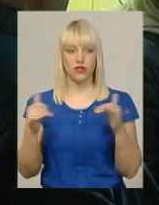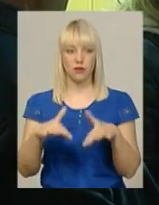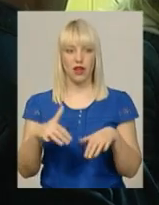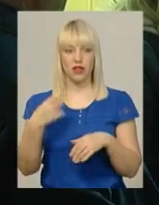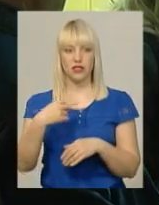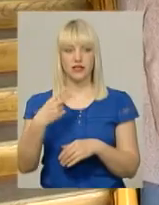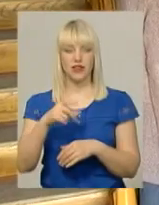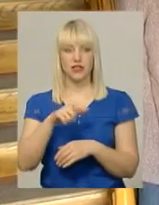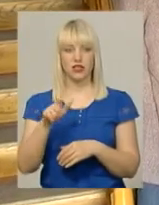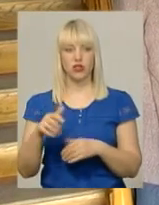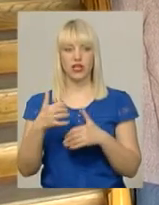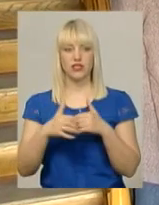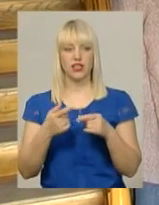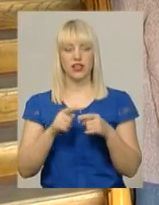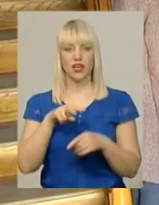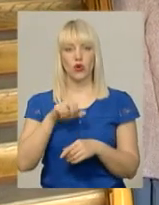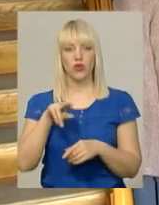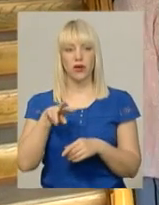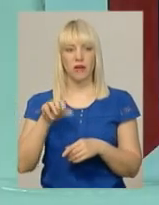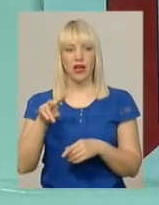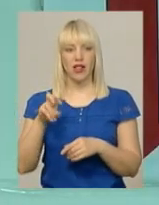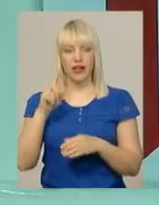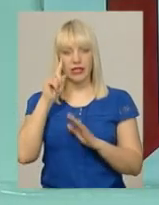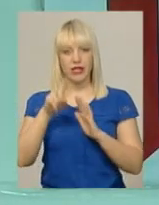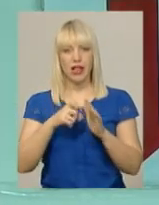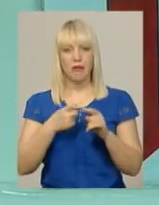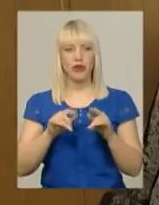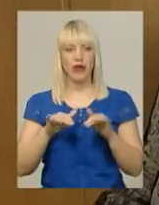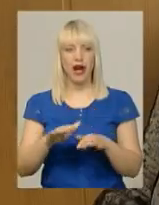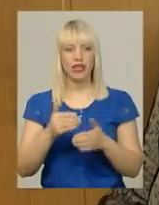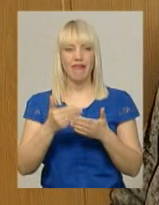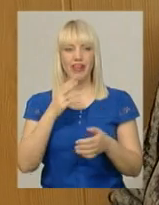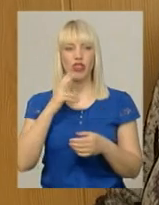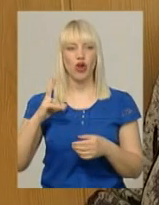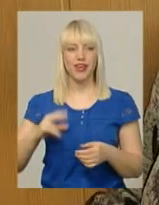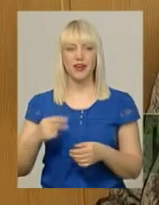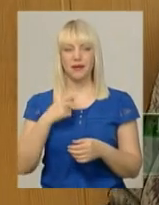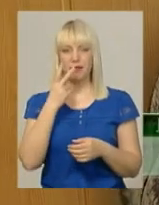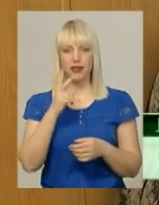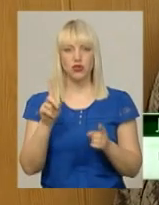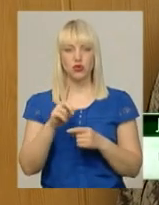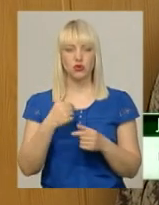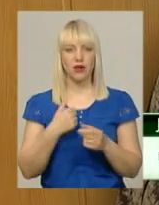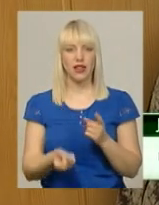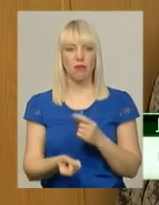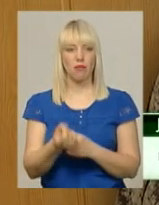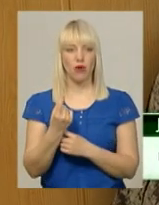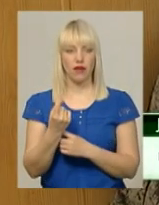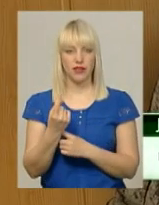два десятки людей. Серед них – Людмила. Каже, про акцію дізналась від доньки. Бачу, що в мене щось з'явилося,